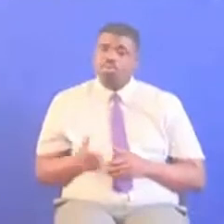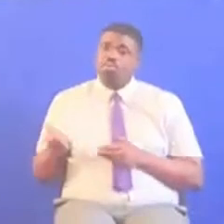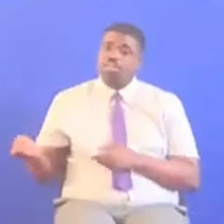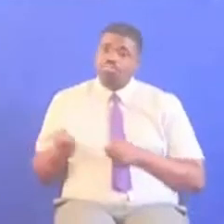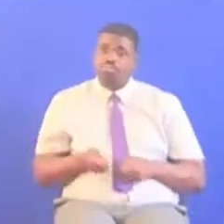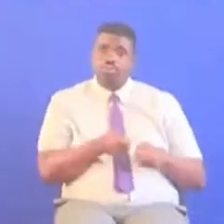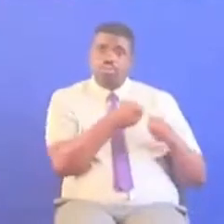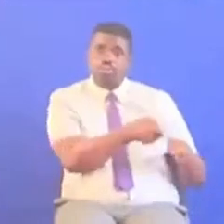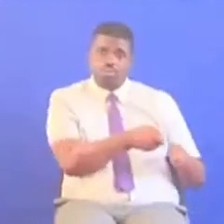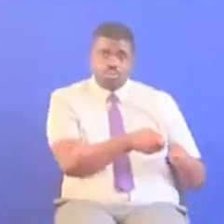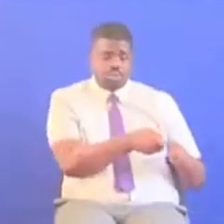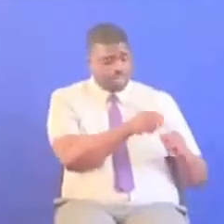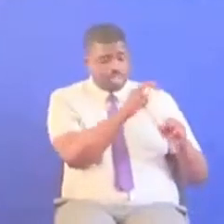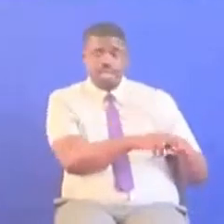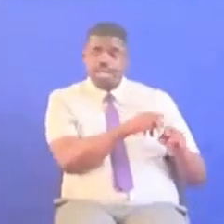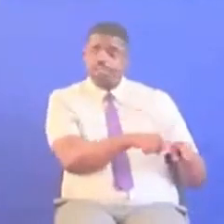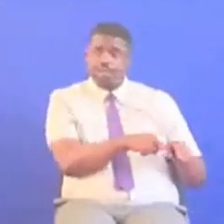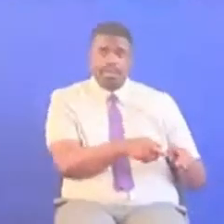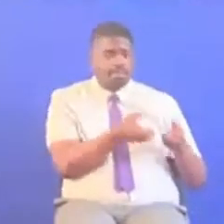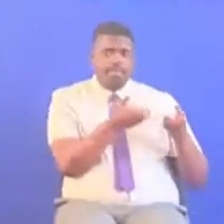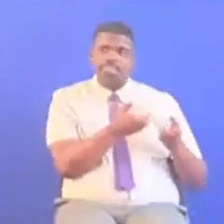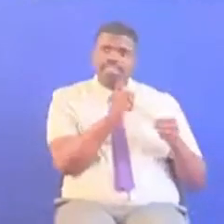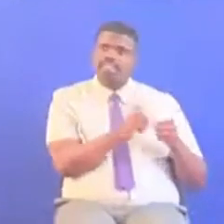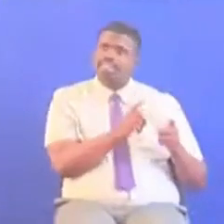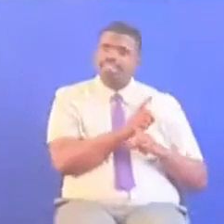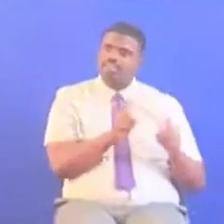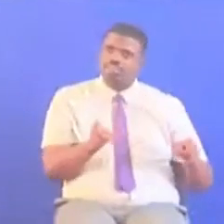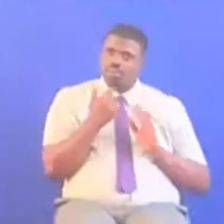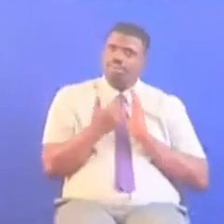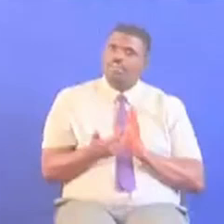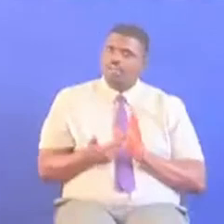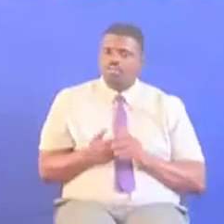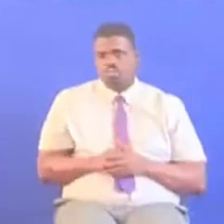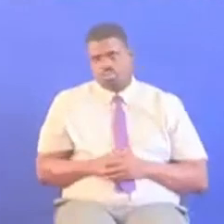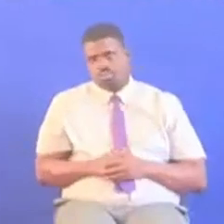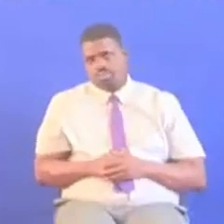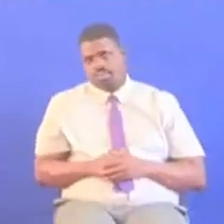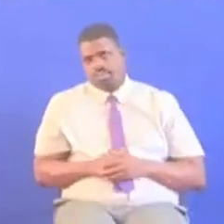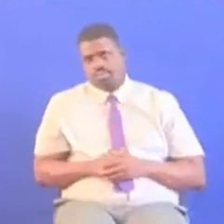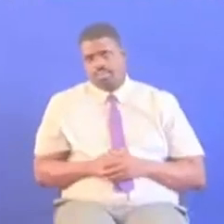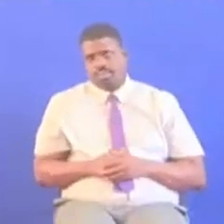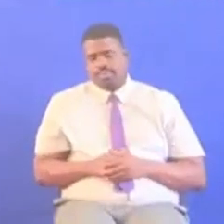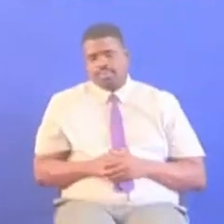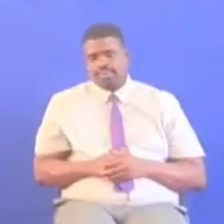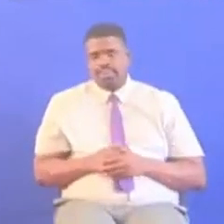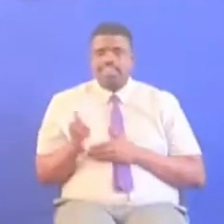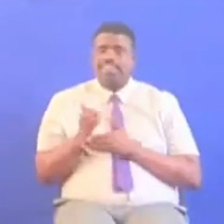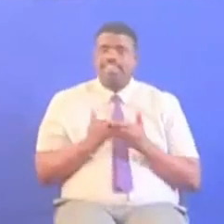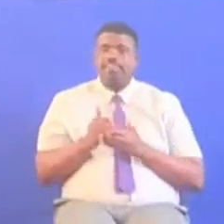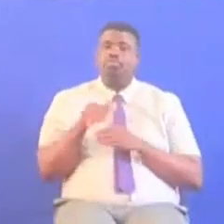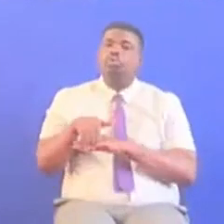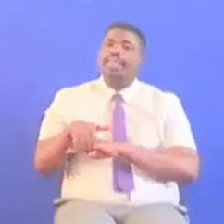ukamweka kwenye kona, ukamweka kwenye duka Sio machinga tena Ni kube mfano mwishimo mwinyikiti Sehemu kama